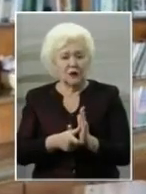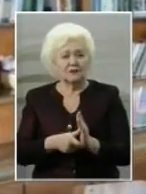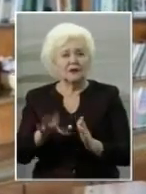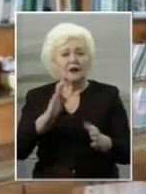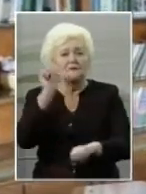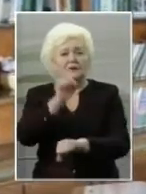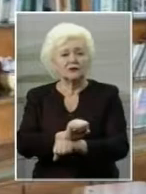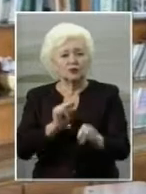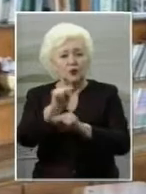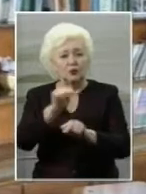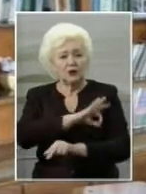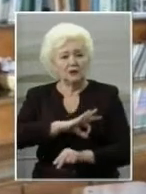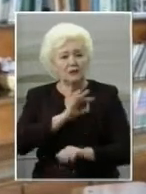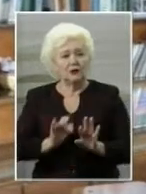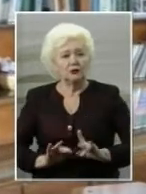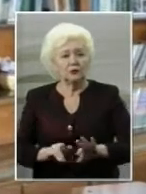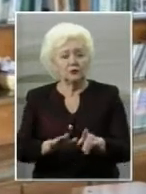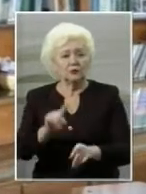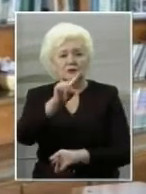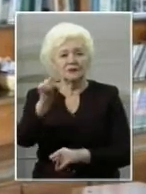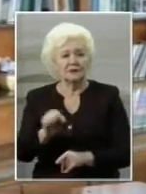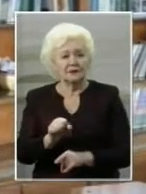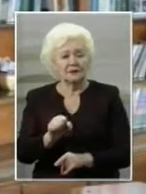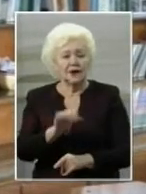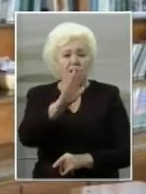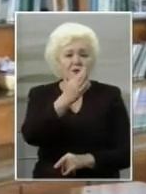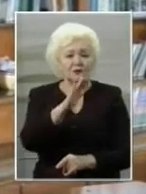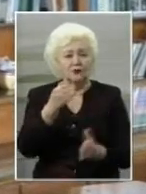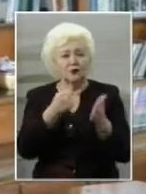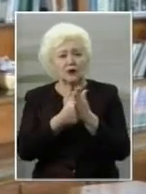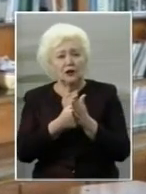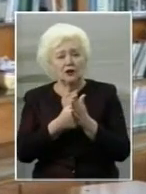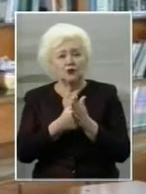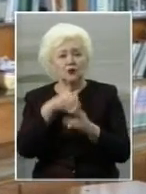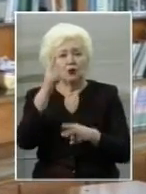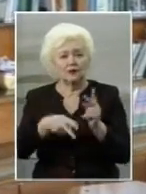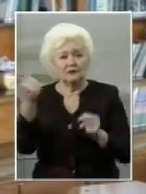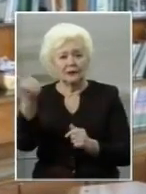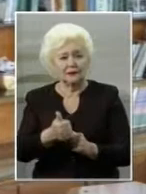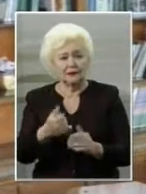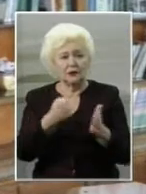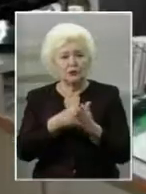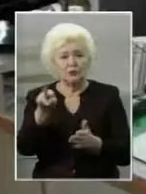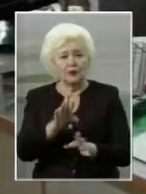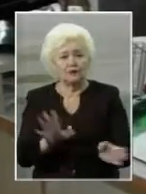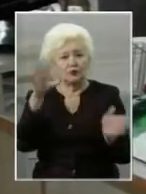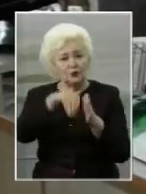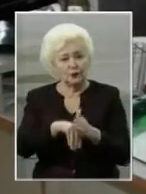навчальний виховний процес з вівторка до кінця тижня, тобто по п'ятницю включно.